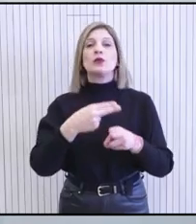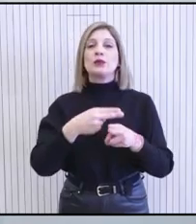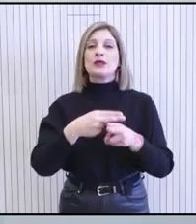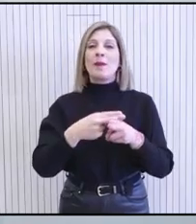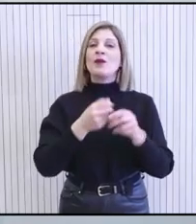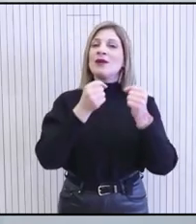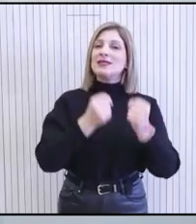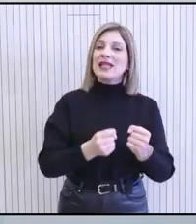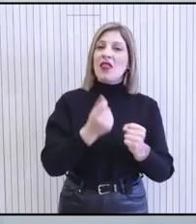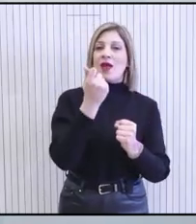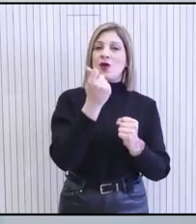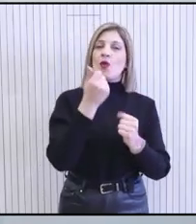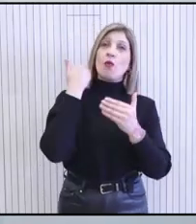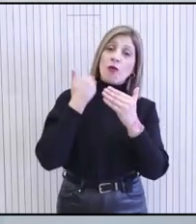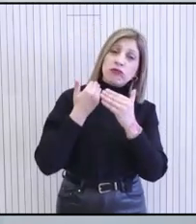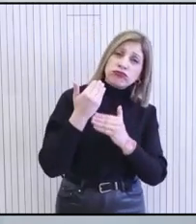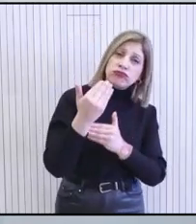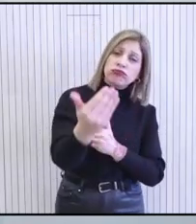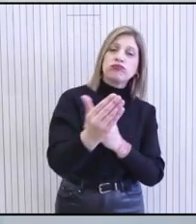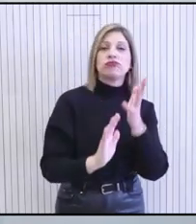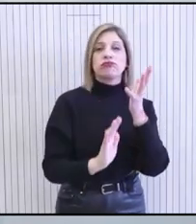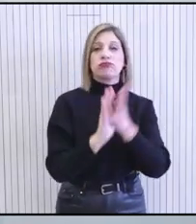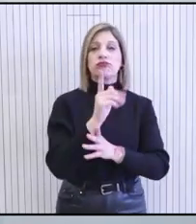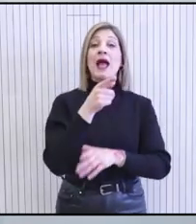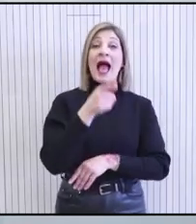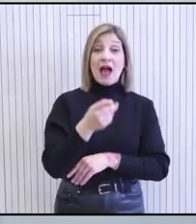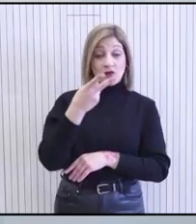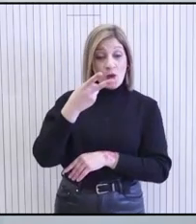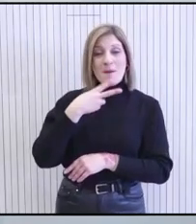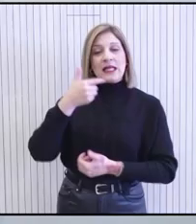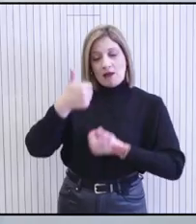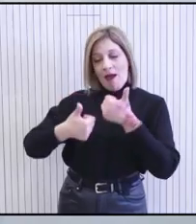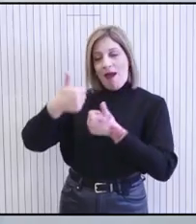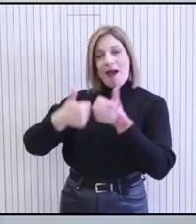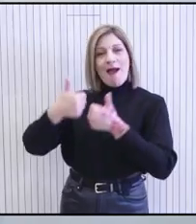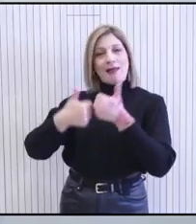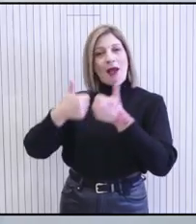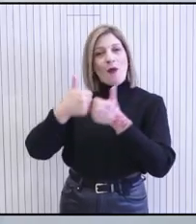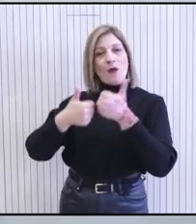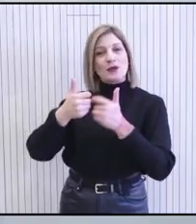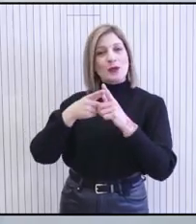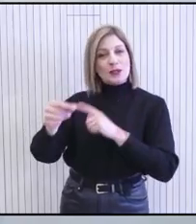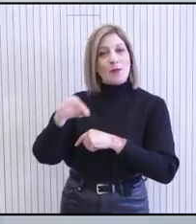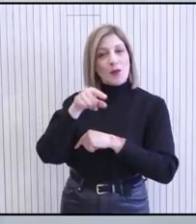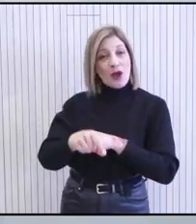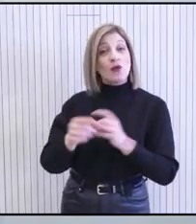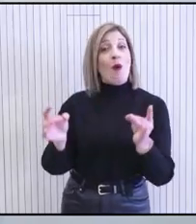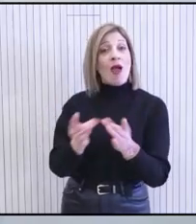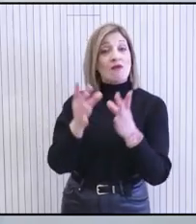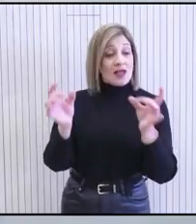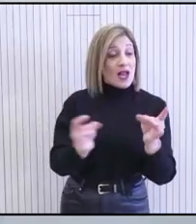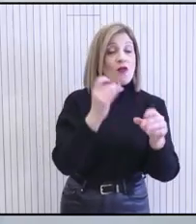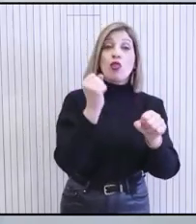σταθερότητας και μακροπρόθεσμης ανάπτυξης. Αυτή η αύξηση της ανταγωνιστικότητας της χώρας μας συνεπάγεται αυξημένες ευκαιρίες